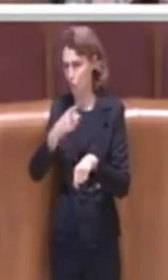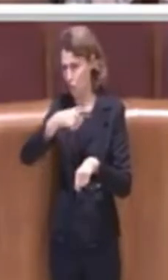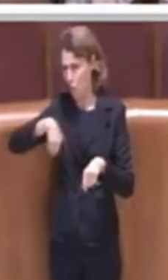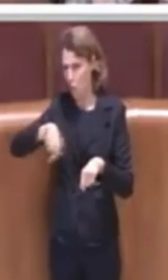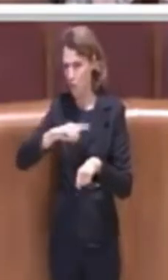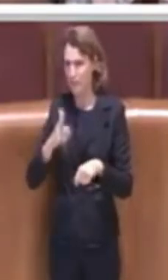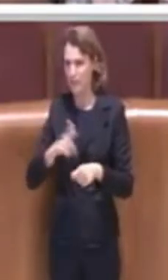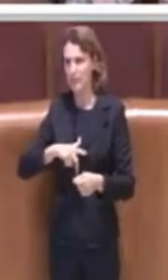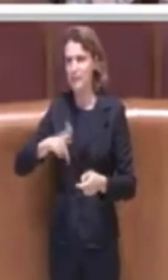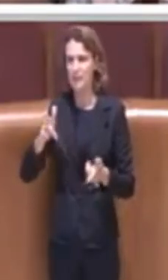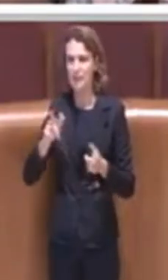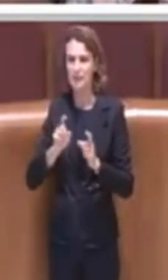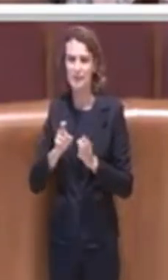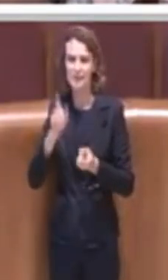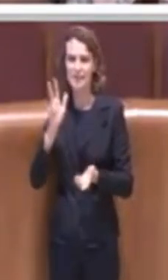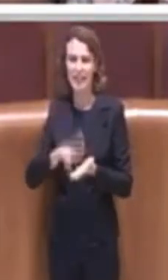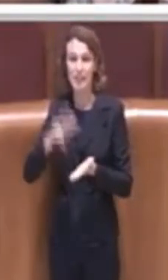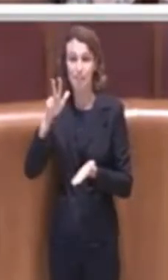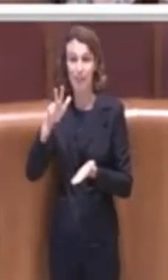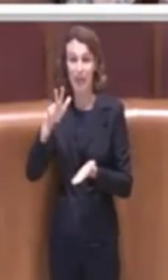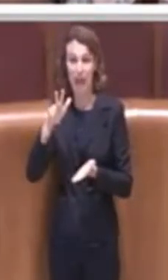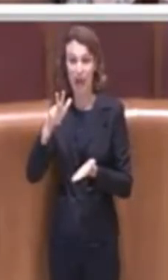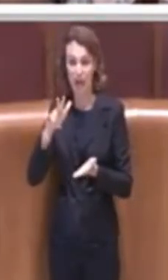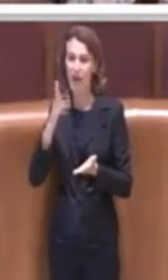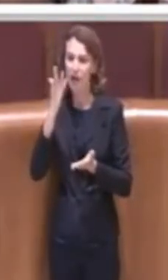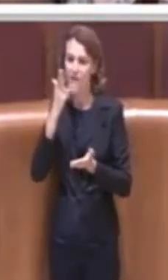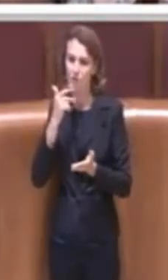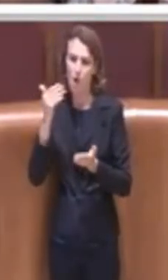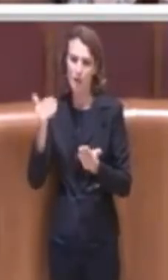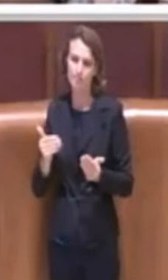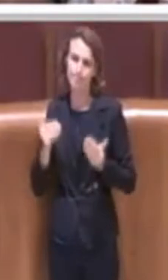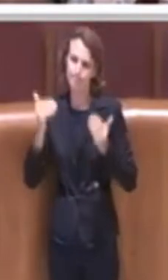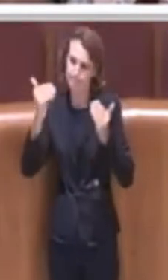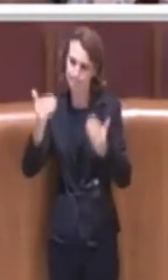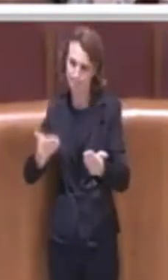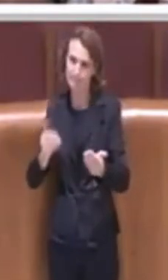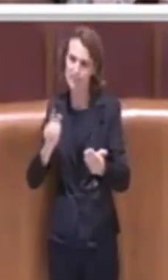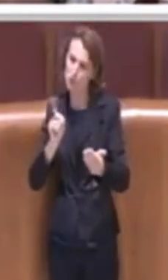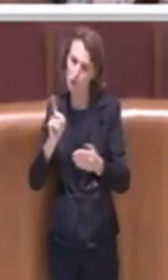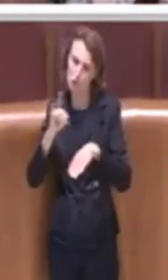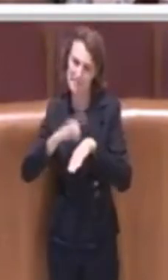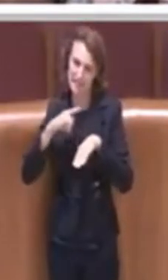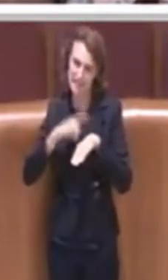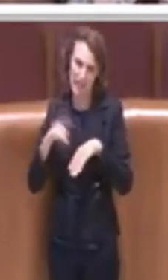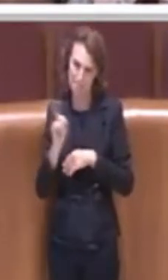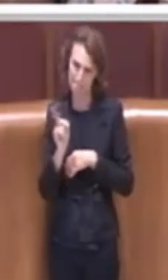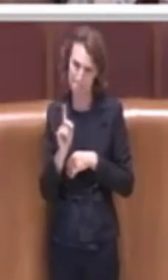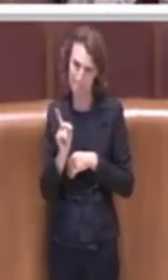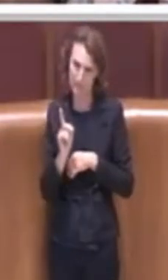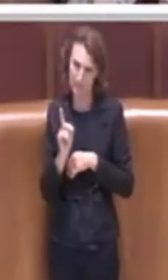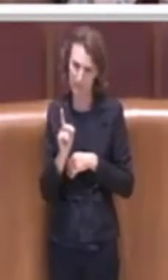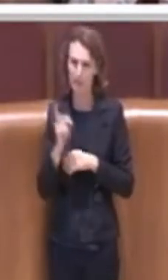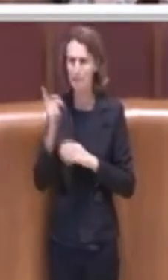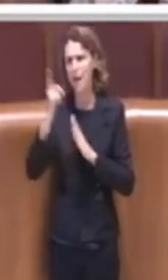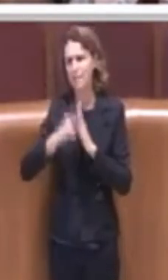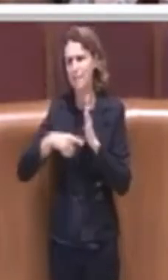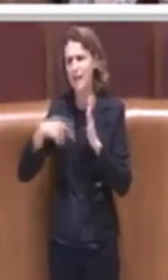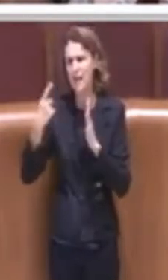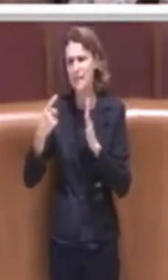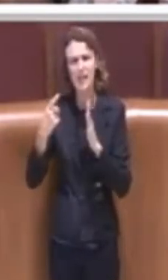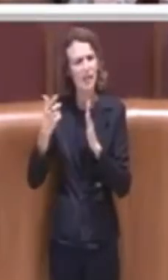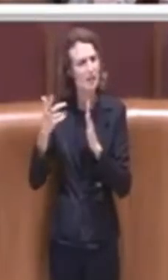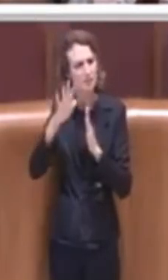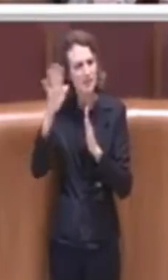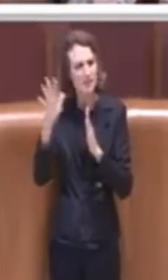delibera, ossia non il mese di settembre ma il mese di novembre mi